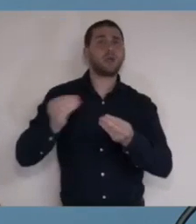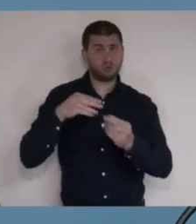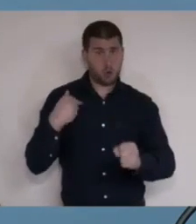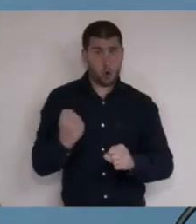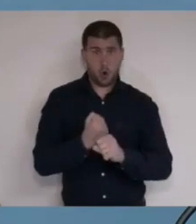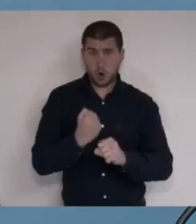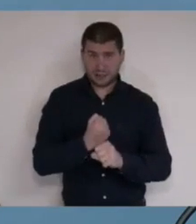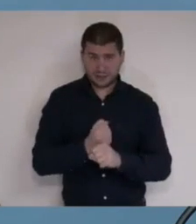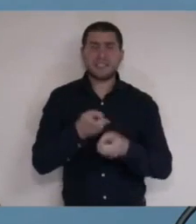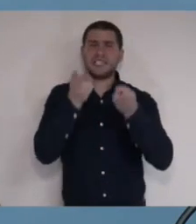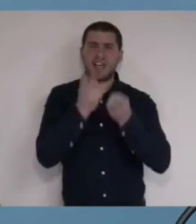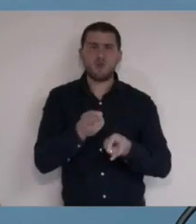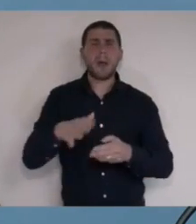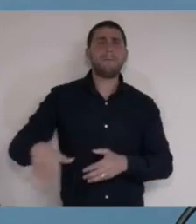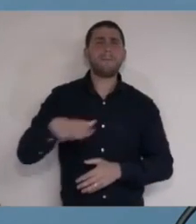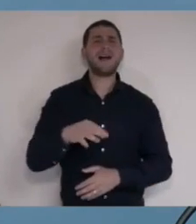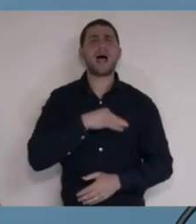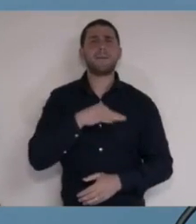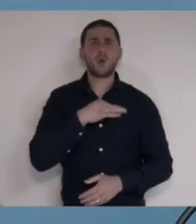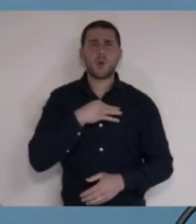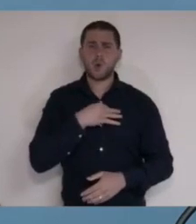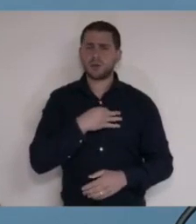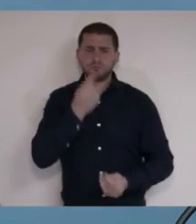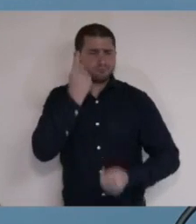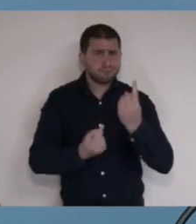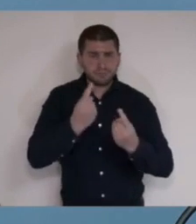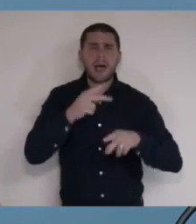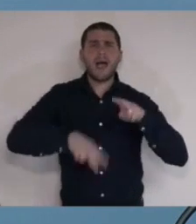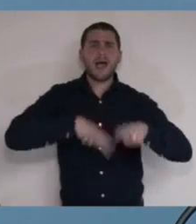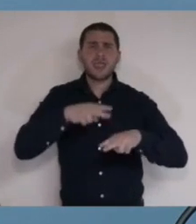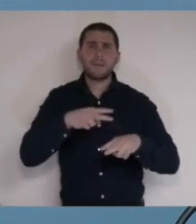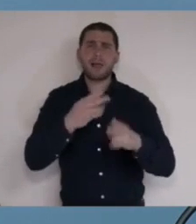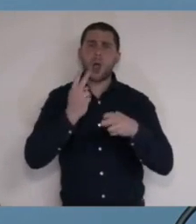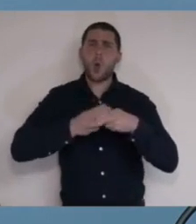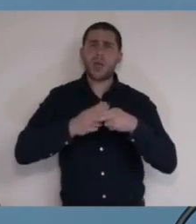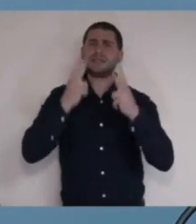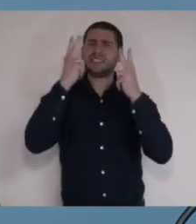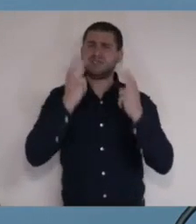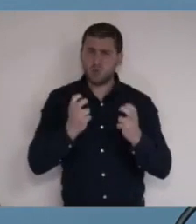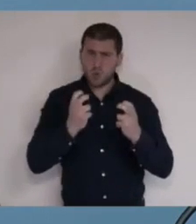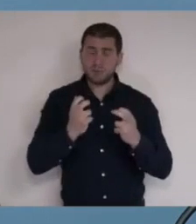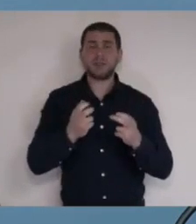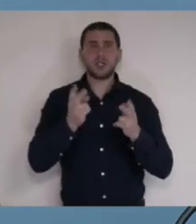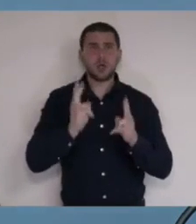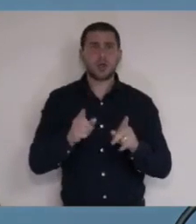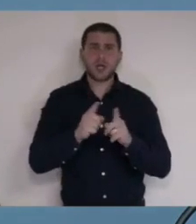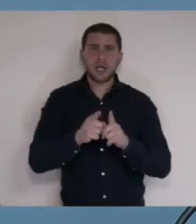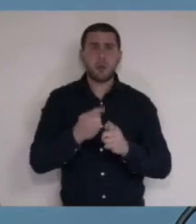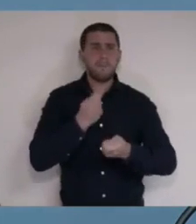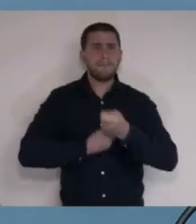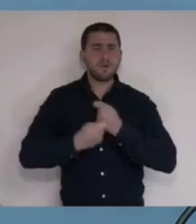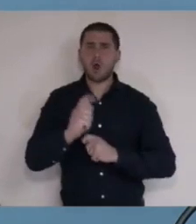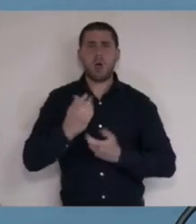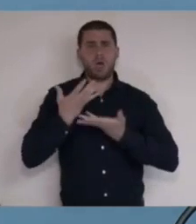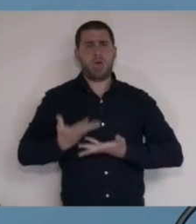שאנו מבצעים, יאפשרו למערכת הבריאות בכל רגע נתון לטפל בהיקף החולים הצפוי, באופן שישחרר את המשק